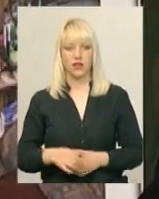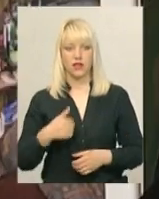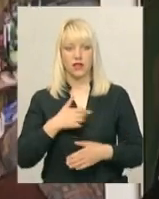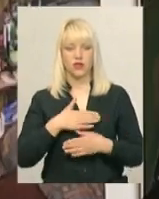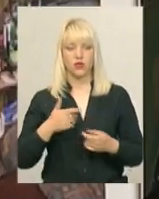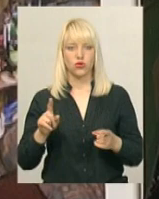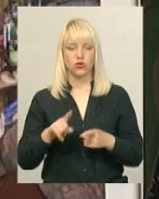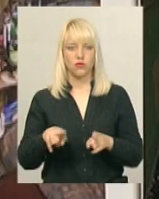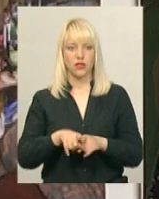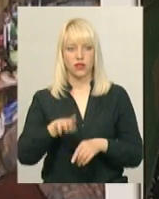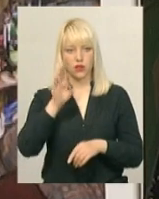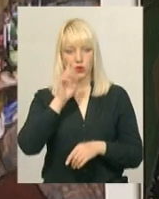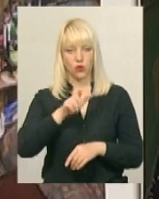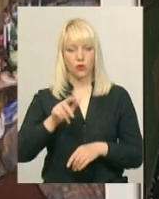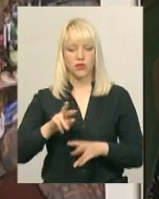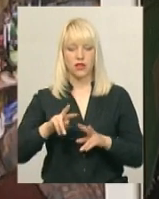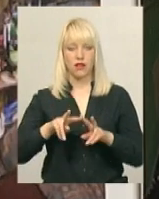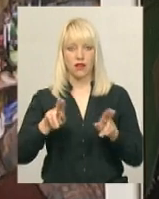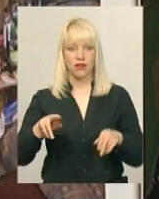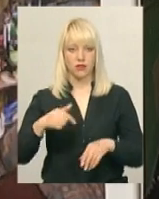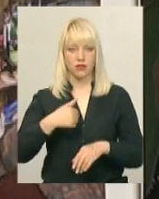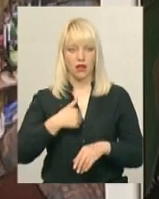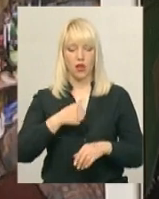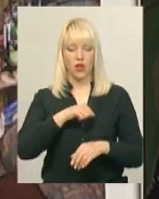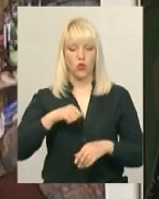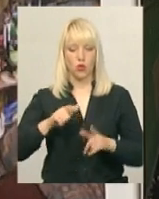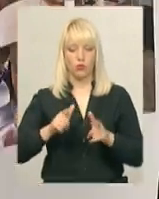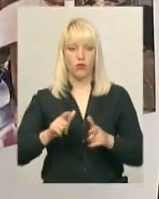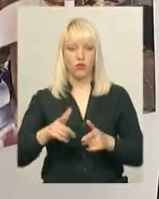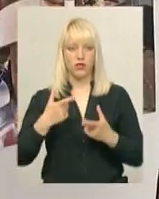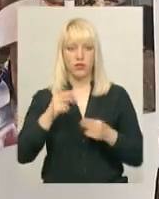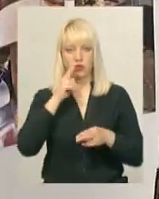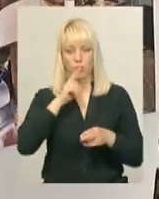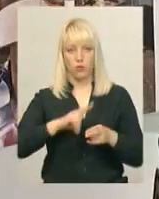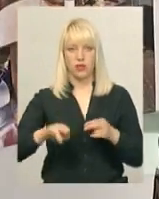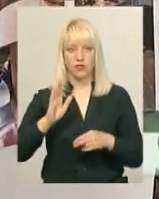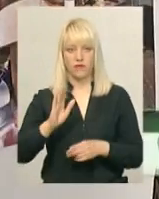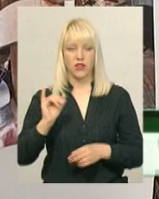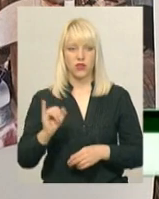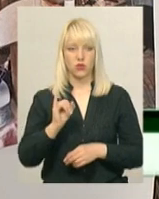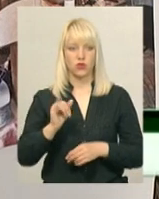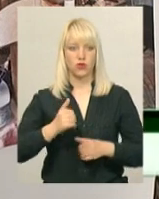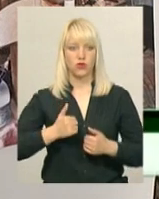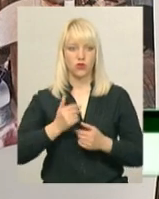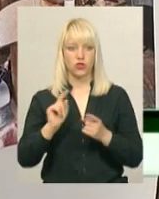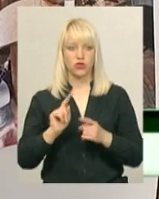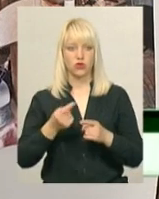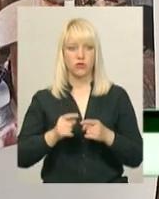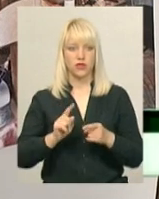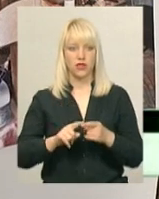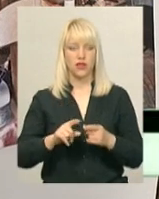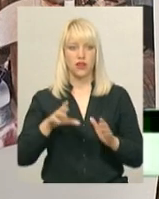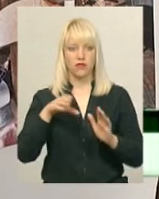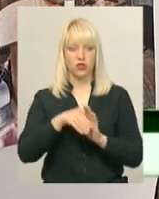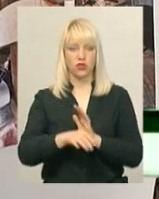такі хлопці, як я, добровольці, десь там загубились в історії. Хочеться, щоб це сразу війшло в